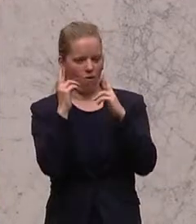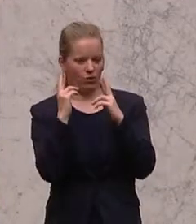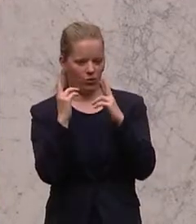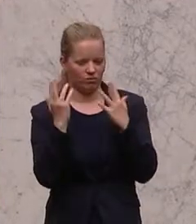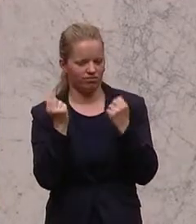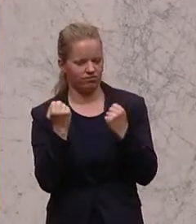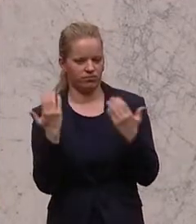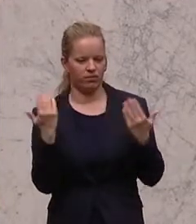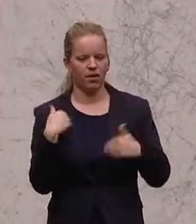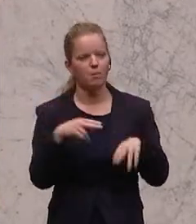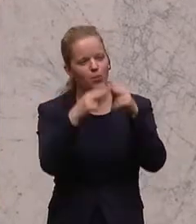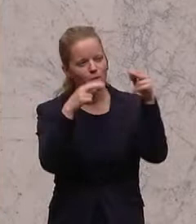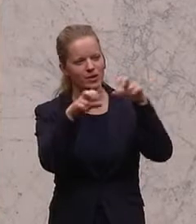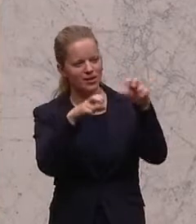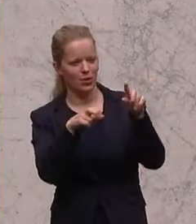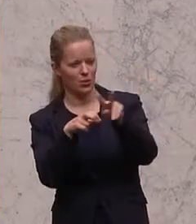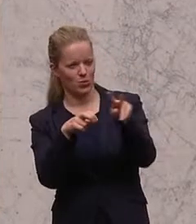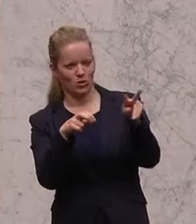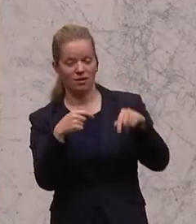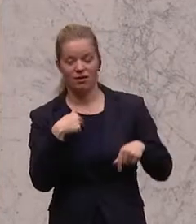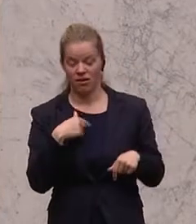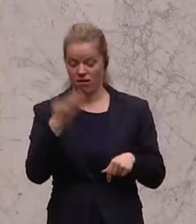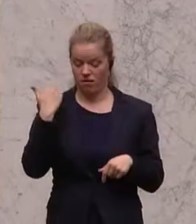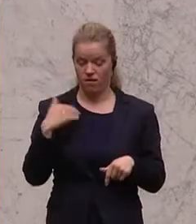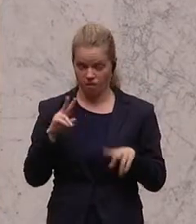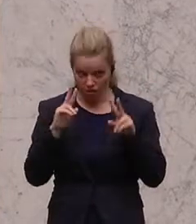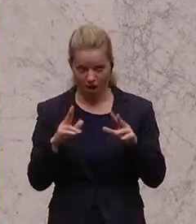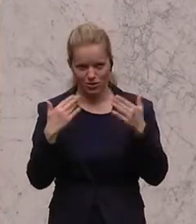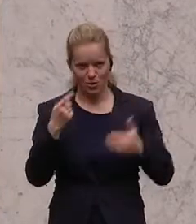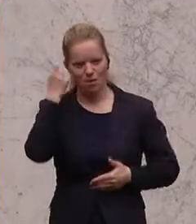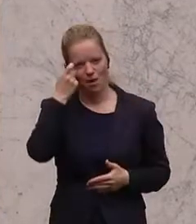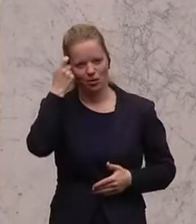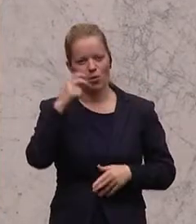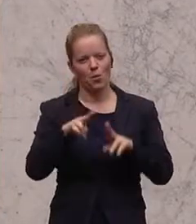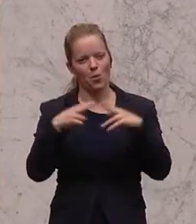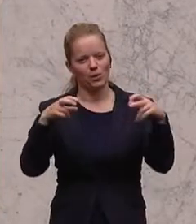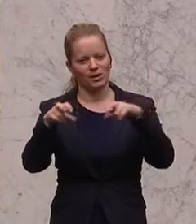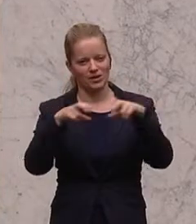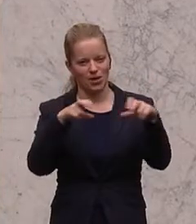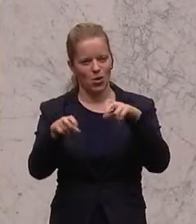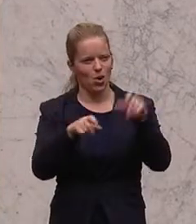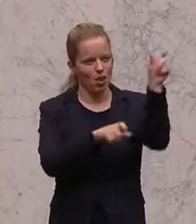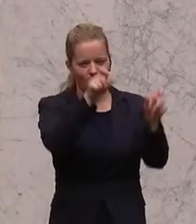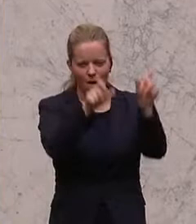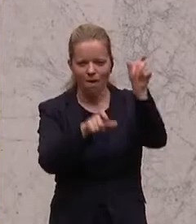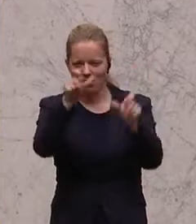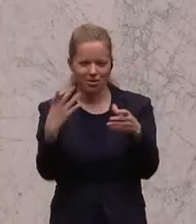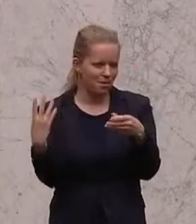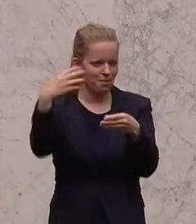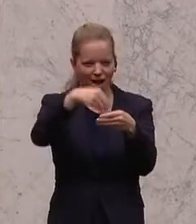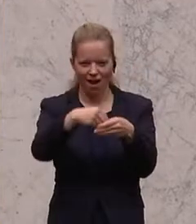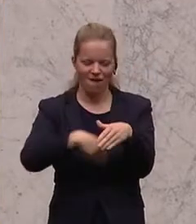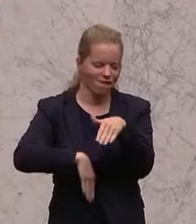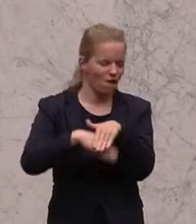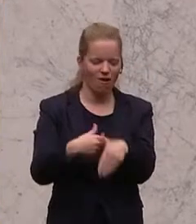betrifft. Ich war tatsächlich der Meinung, in der Bundesregierung sind Menschen, die sich mit voller Energie, mit